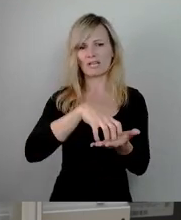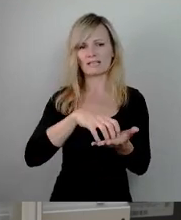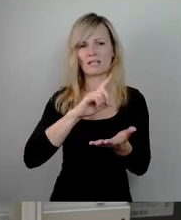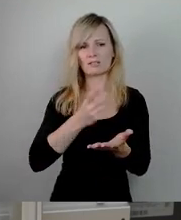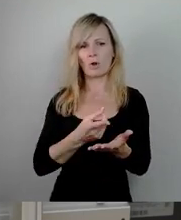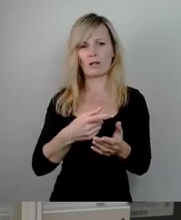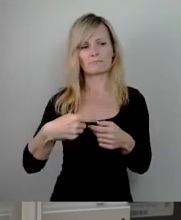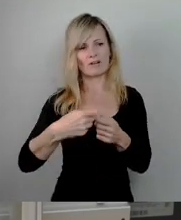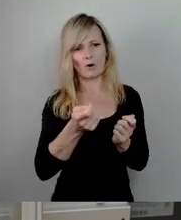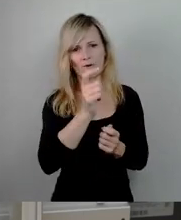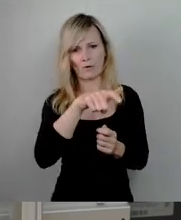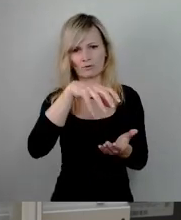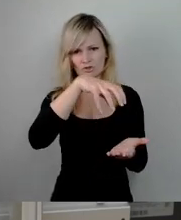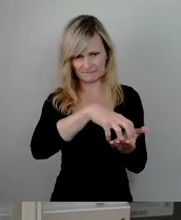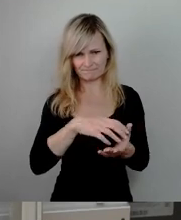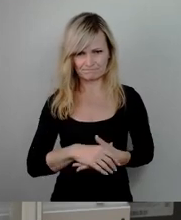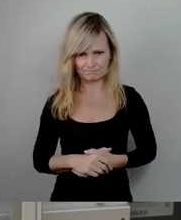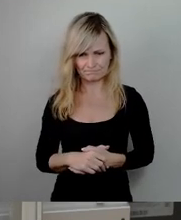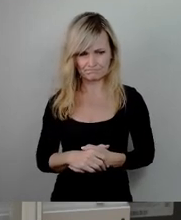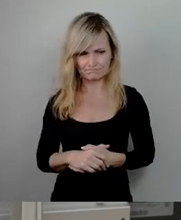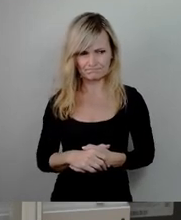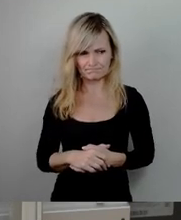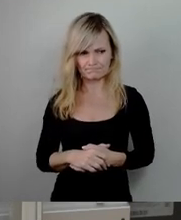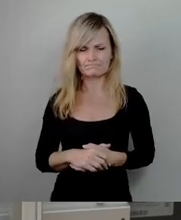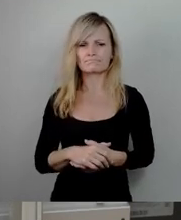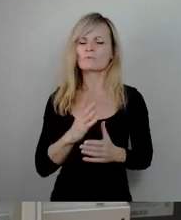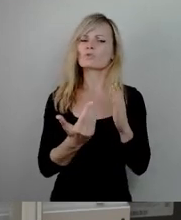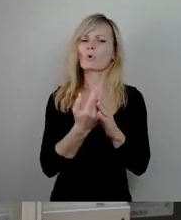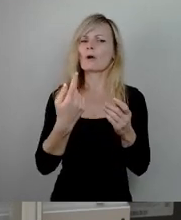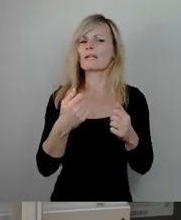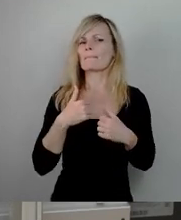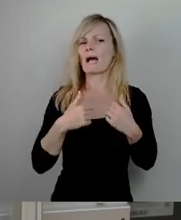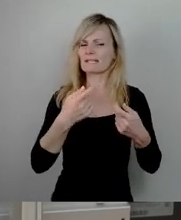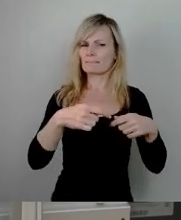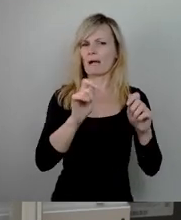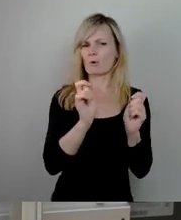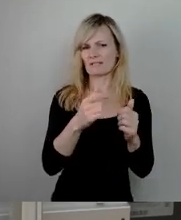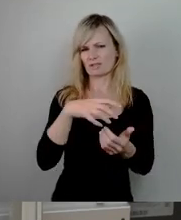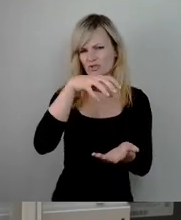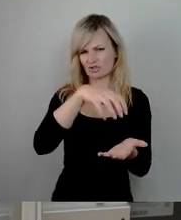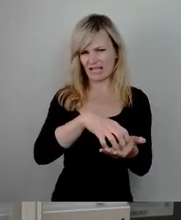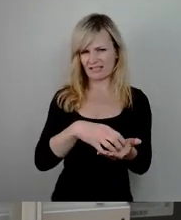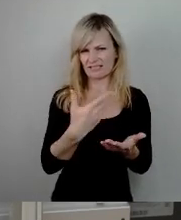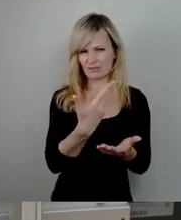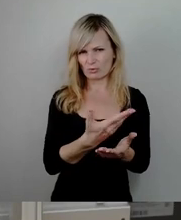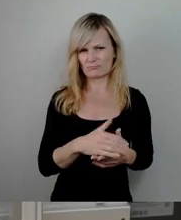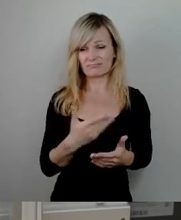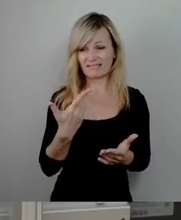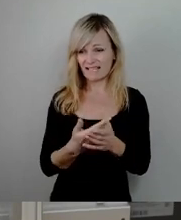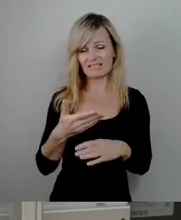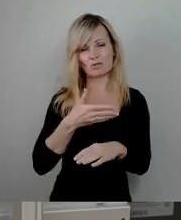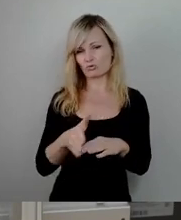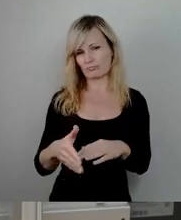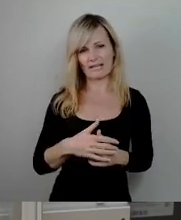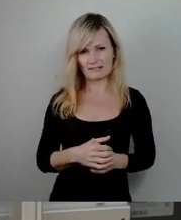komplett neues Bad unter städtischer Hand zu planen und zu bauen. Dies kommt natürlich viel zu spät, da der